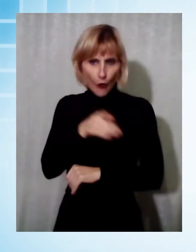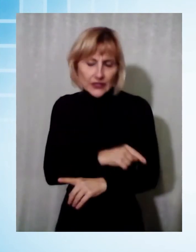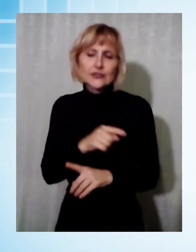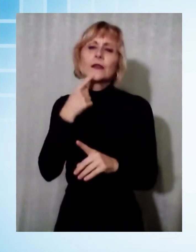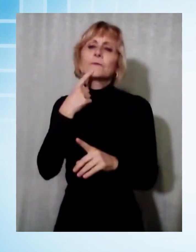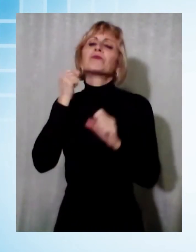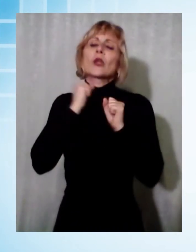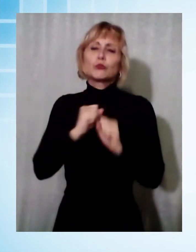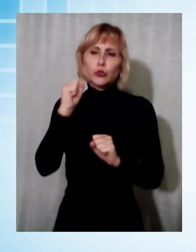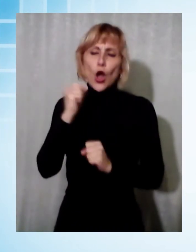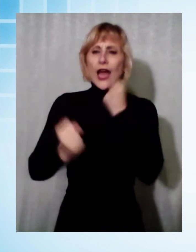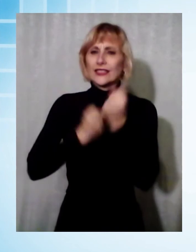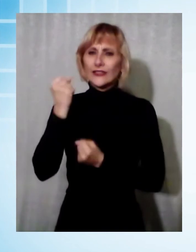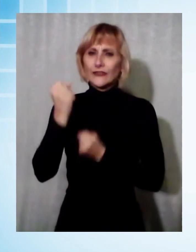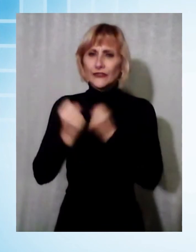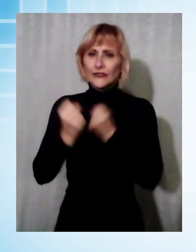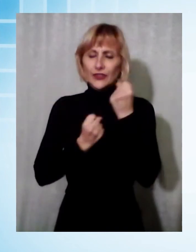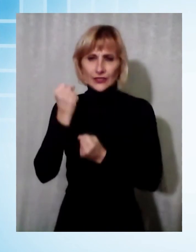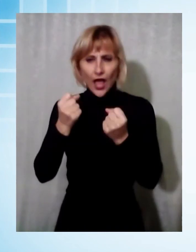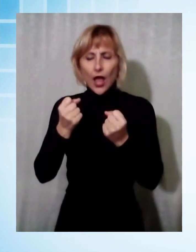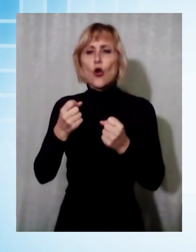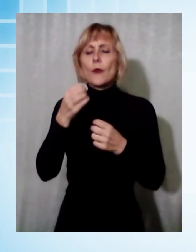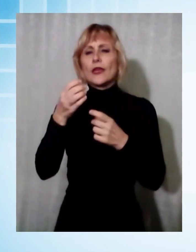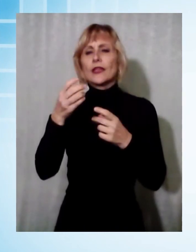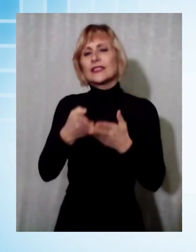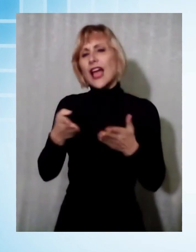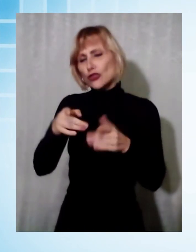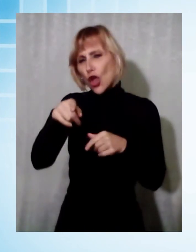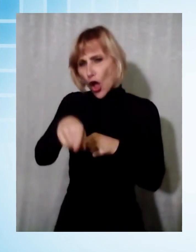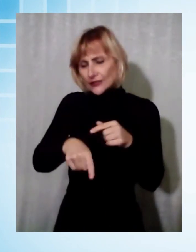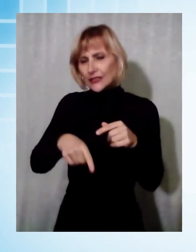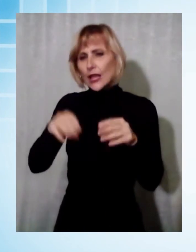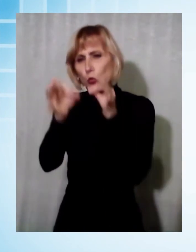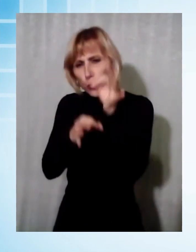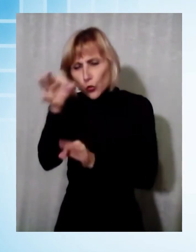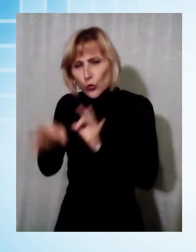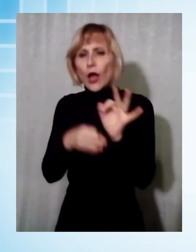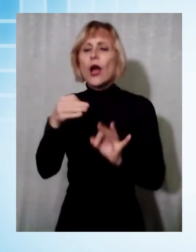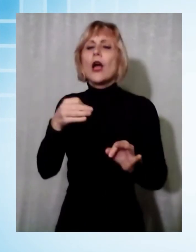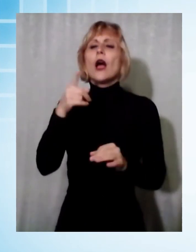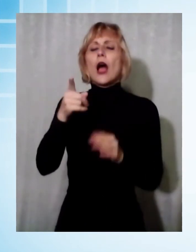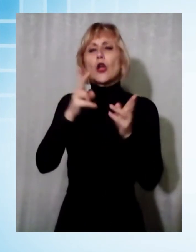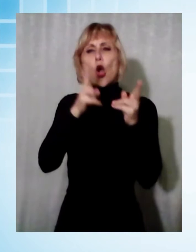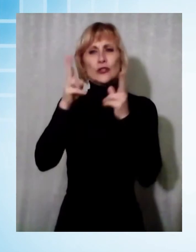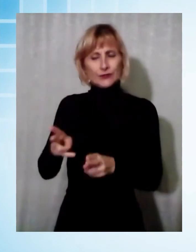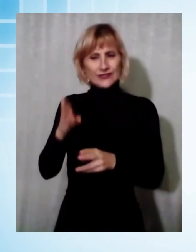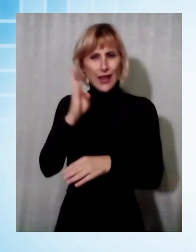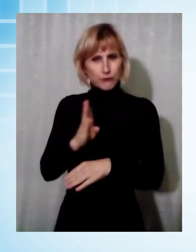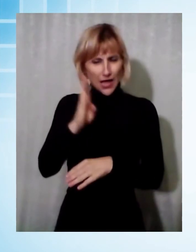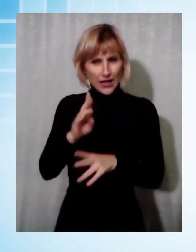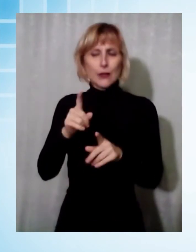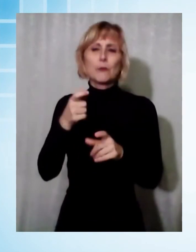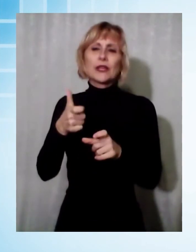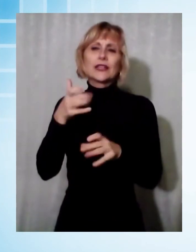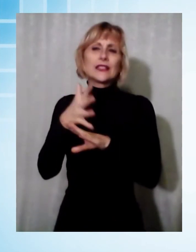l'attività diagnostica del reparto di Barga e migliorare di non poco le diagnosi per tutte le utenti ostetriche e ginecologiche. Le